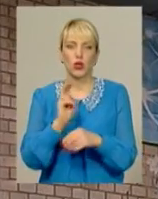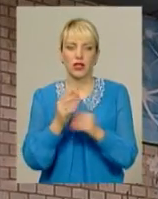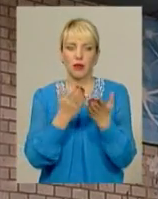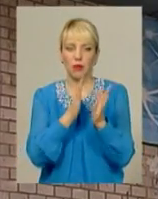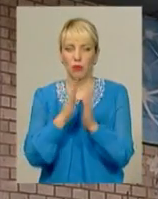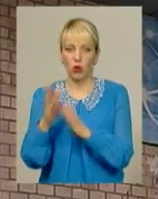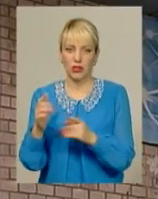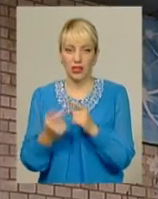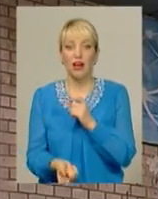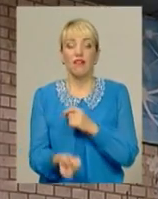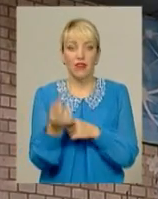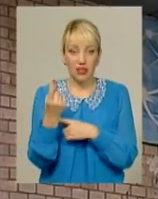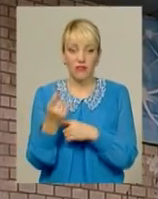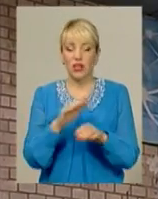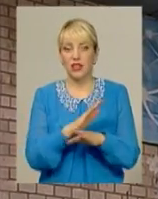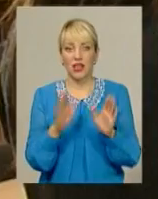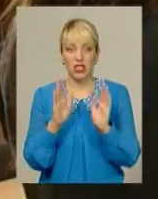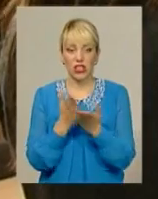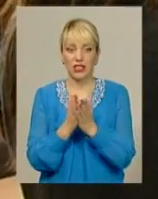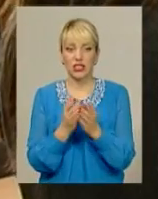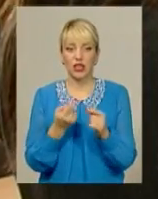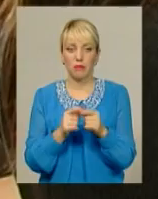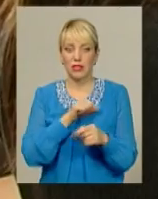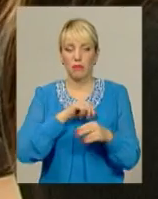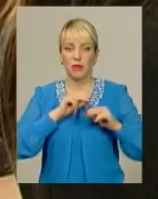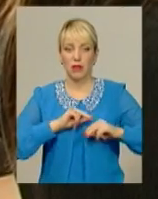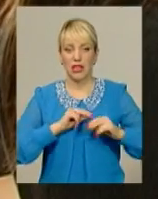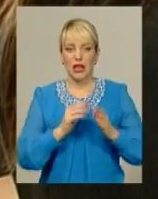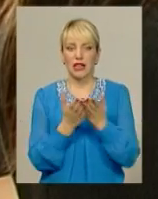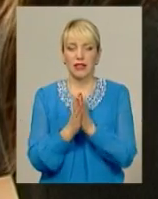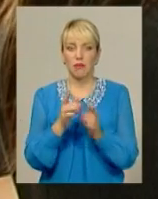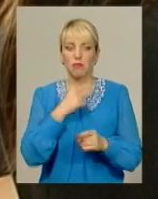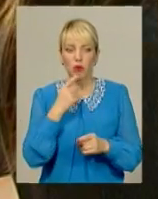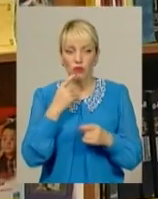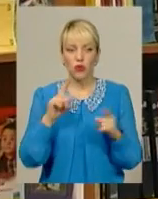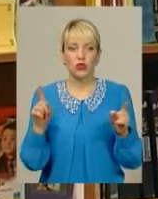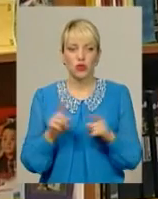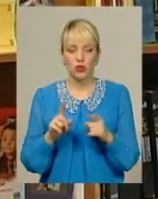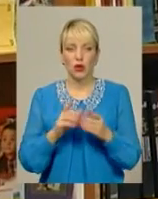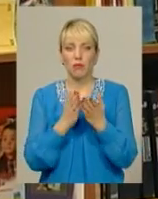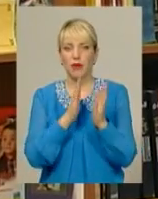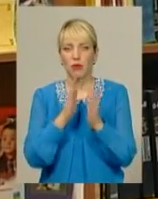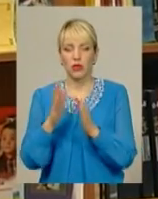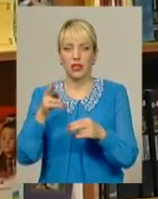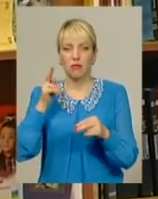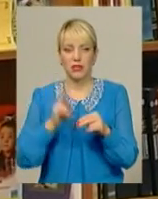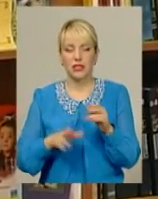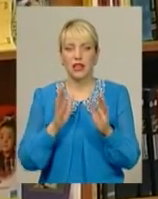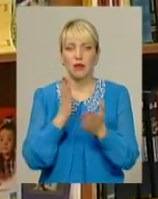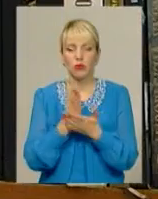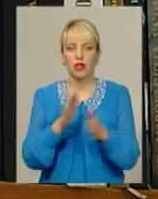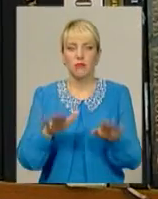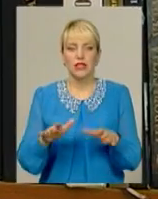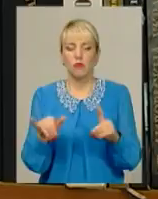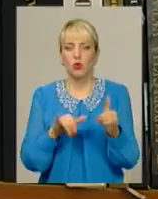бібліотеки? Виявляється, не лише книжками. Самі працівники книгозбірень переконують, бібліотеки вже давно перестали бути місцем,